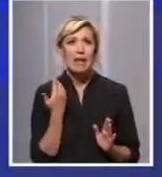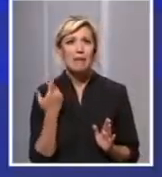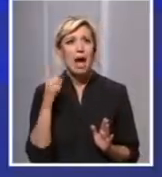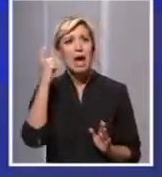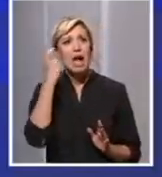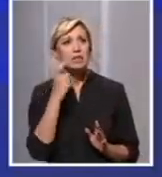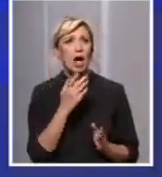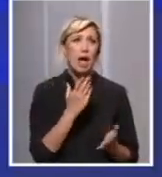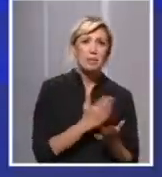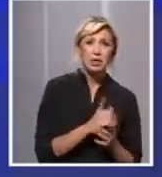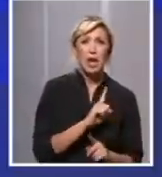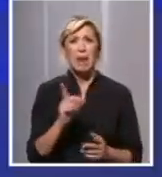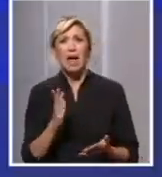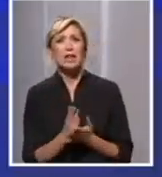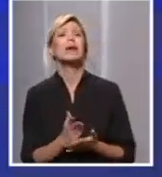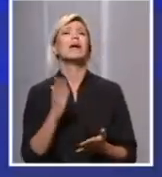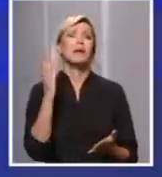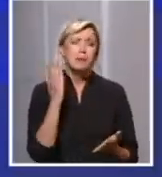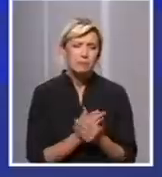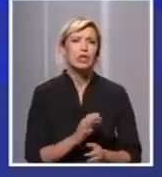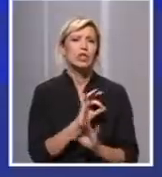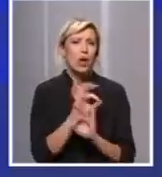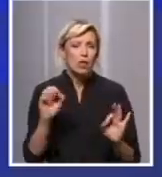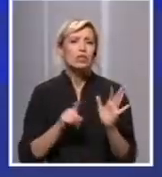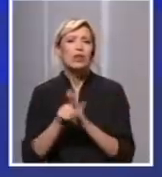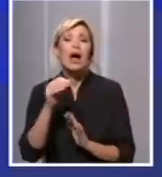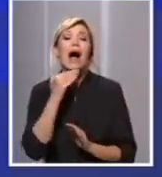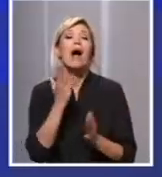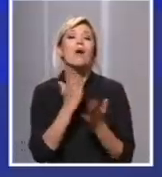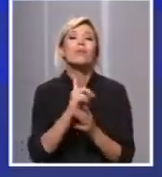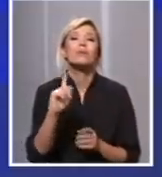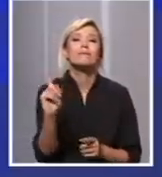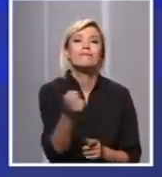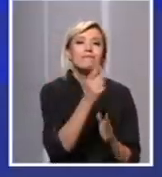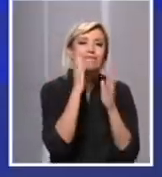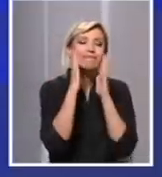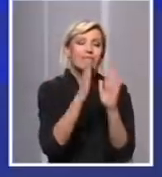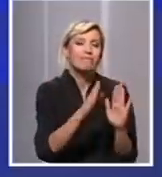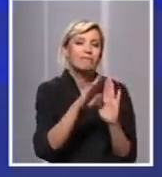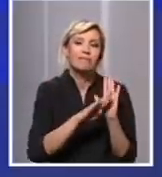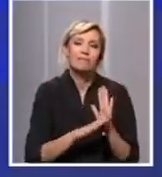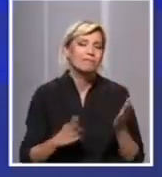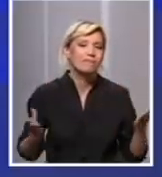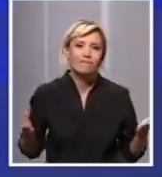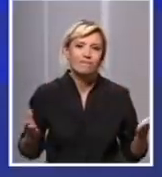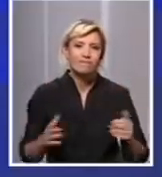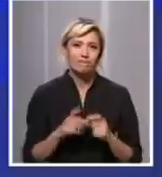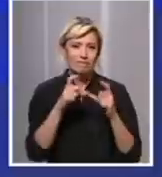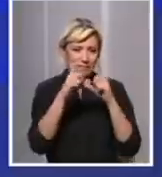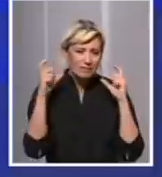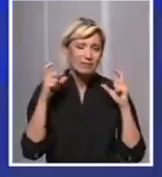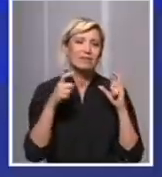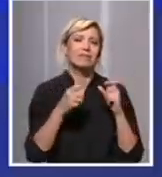dati ili neće dati. Znači, i te kako hoće, a koliko će da daju, zavisi od svakog otaz. Mi